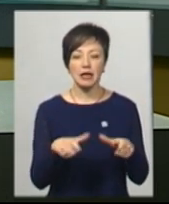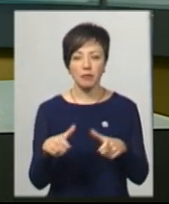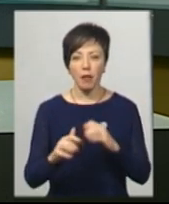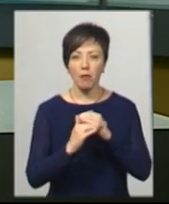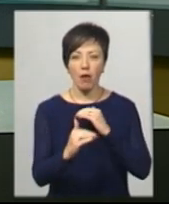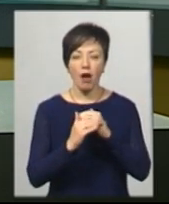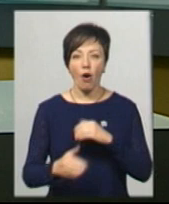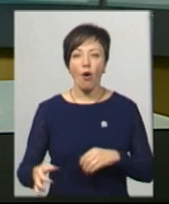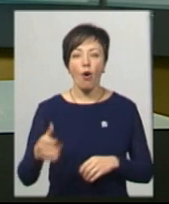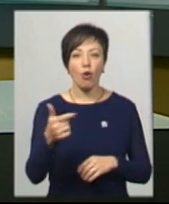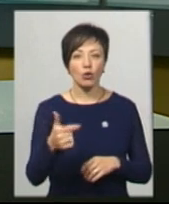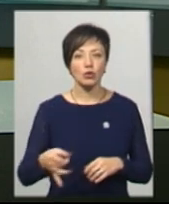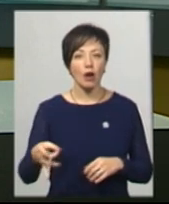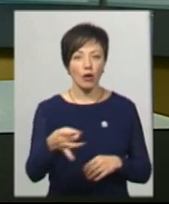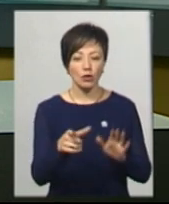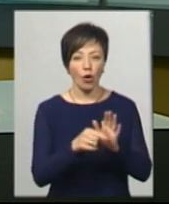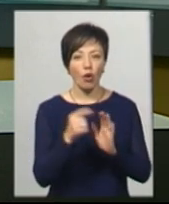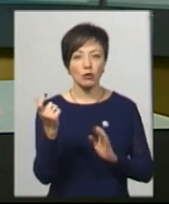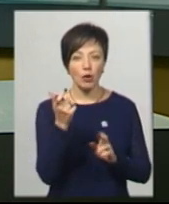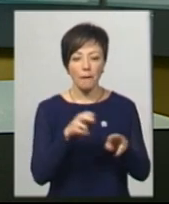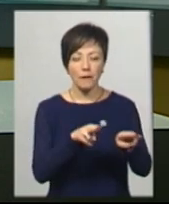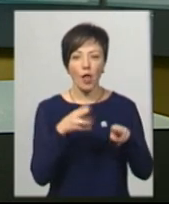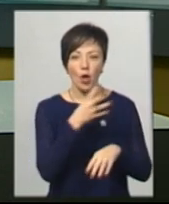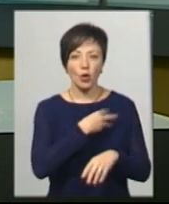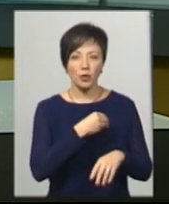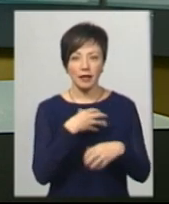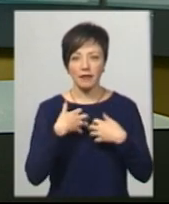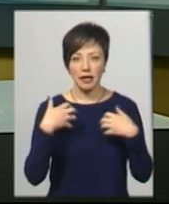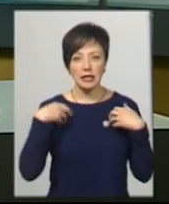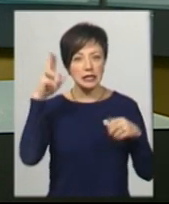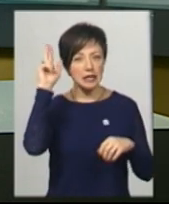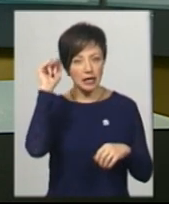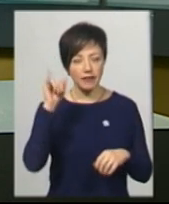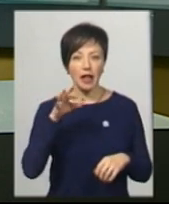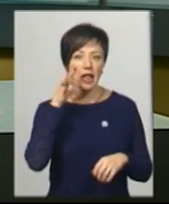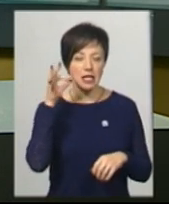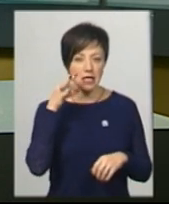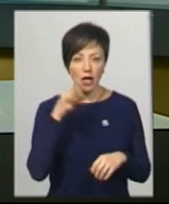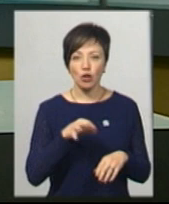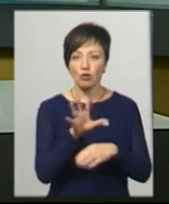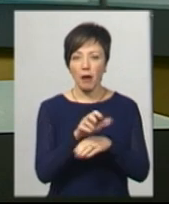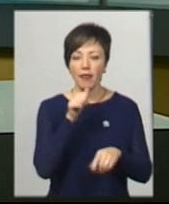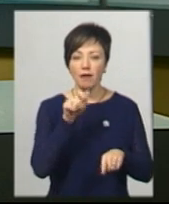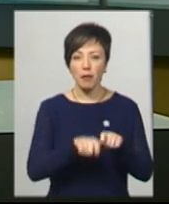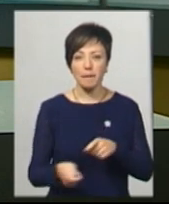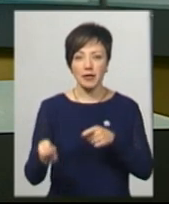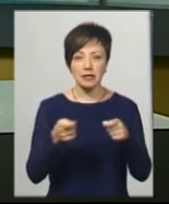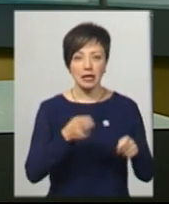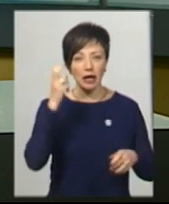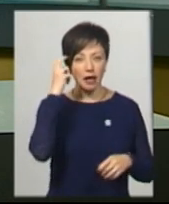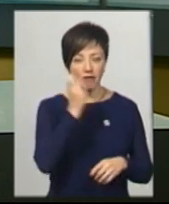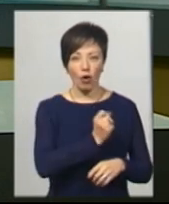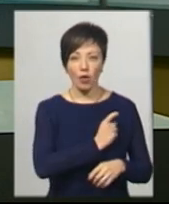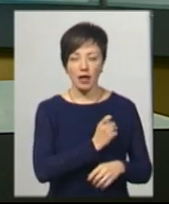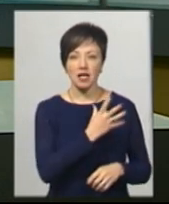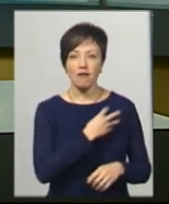Городоцького району вони з господарями полювали на хуторяного звіра зайців та лисиць. Собак на випробування привезли з Києва, Одеси,